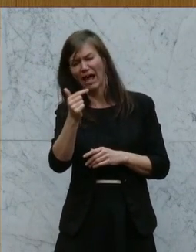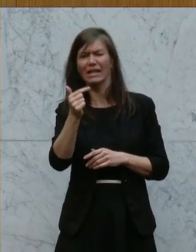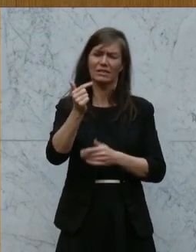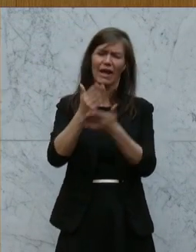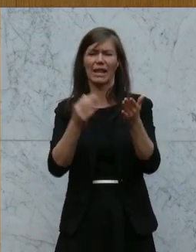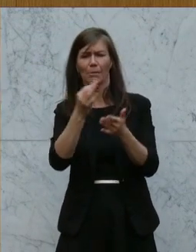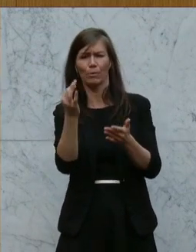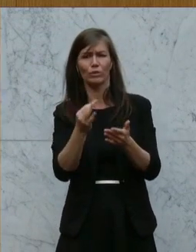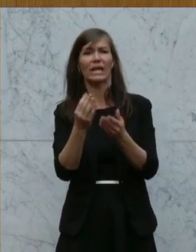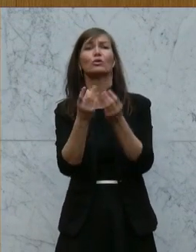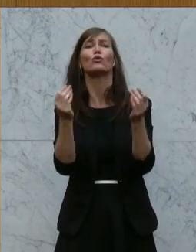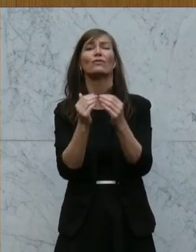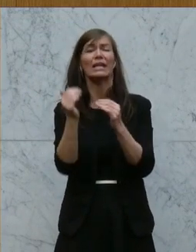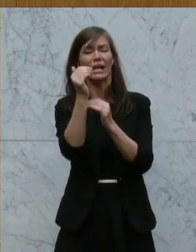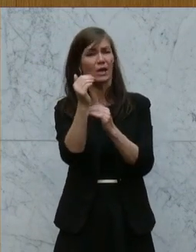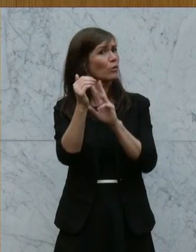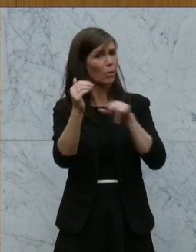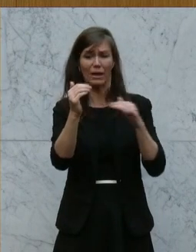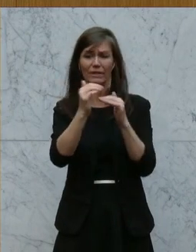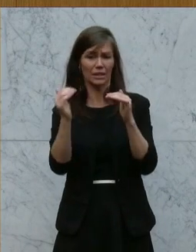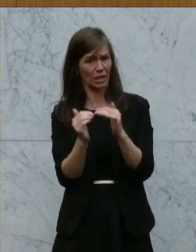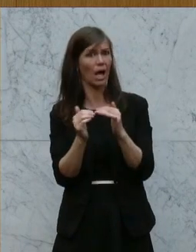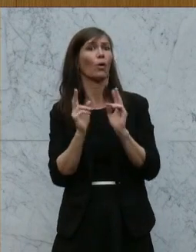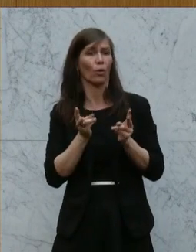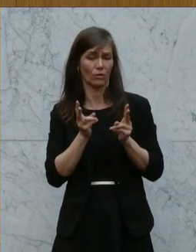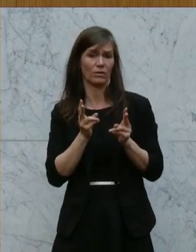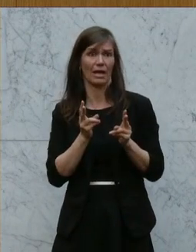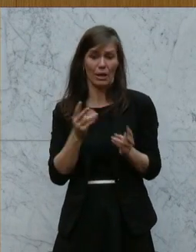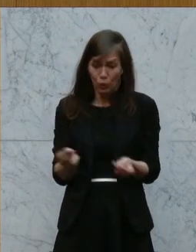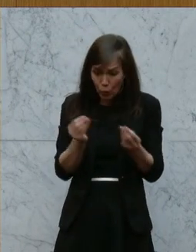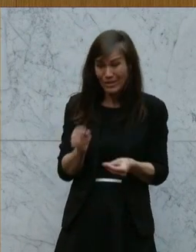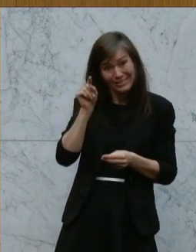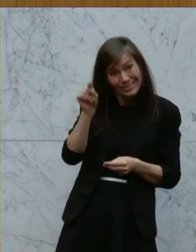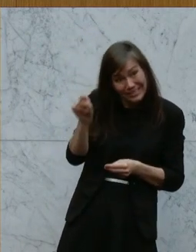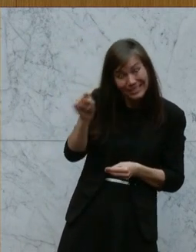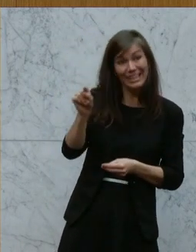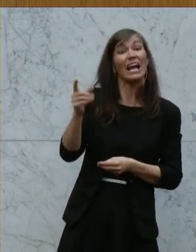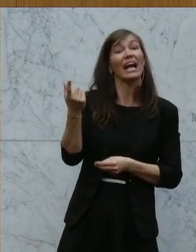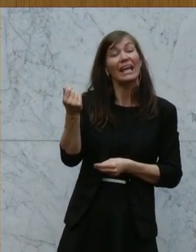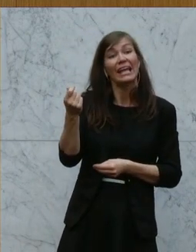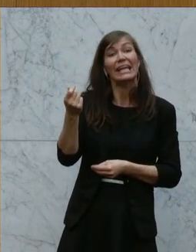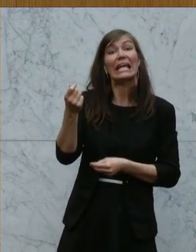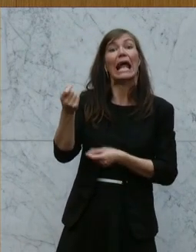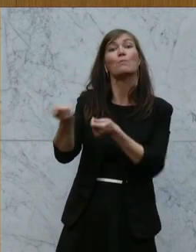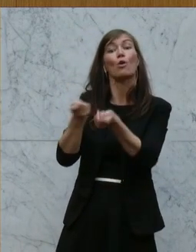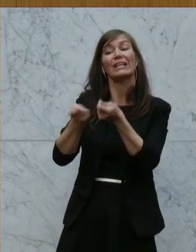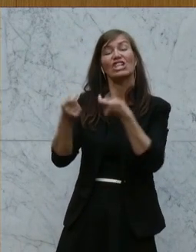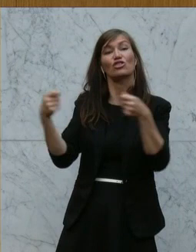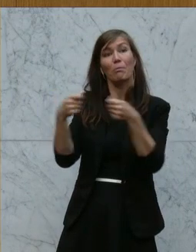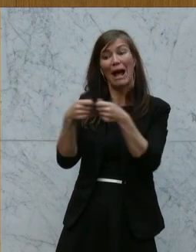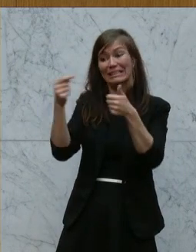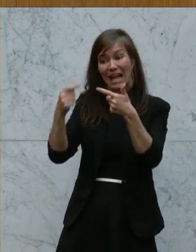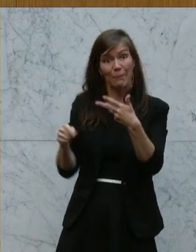europäischen Vergleich durch ihre fiskalischen Maßnahmen, durch ihre alleinigen fiskalischen Maßnahmen.